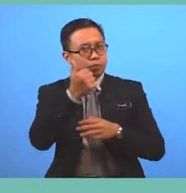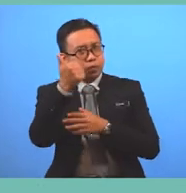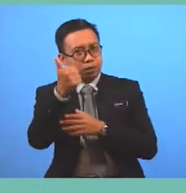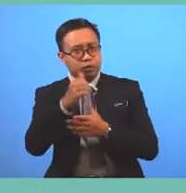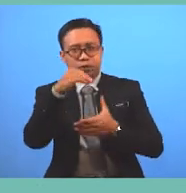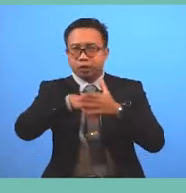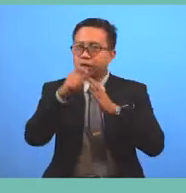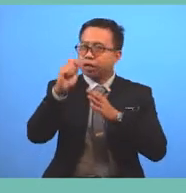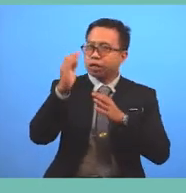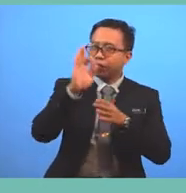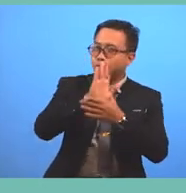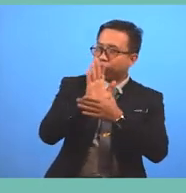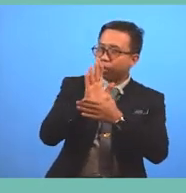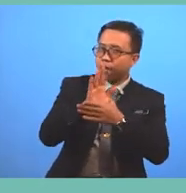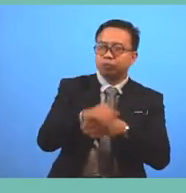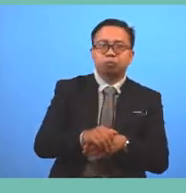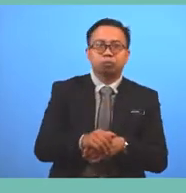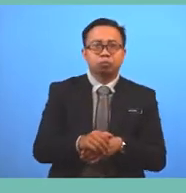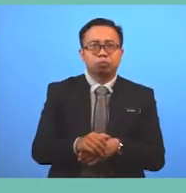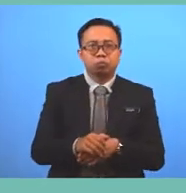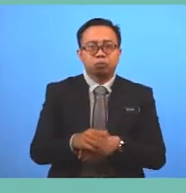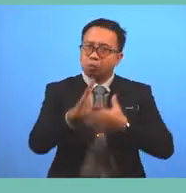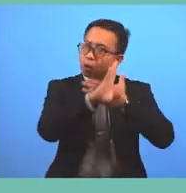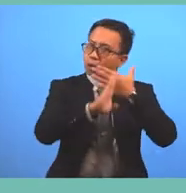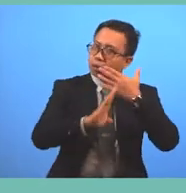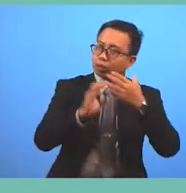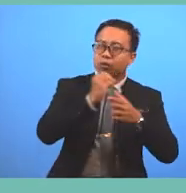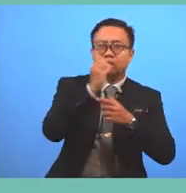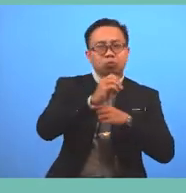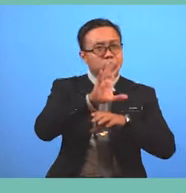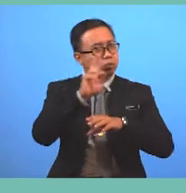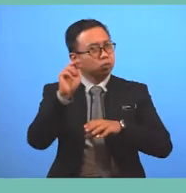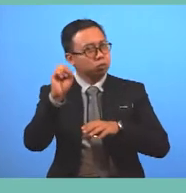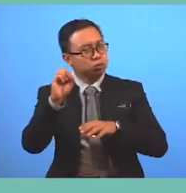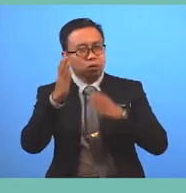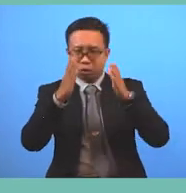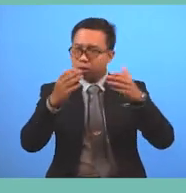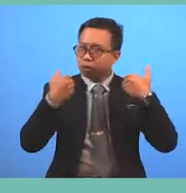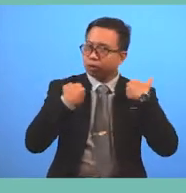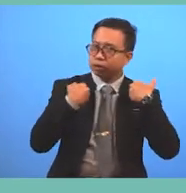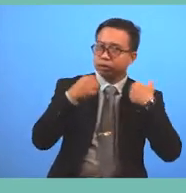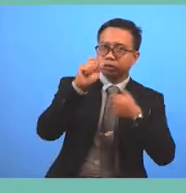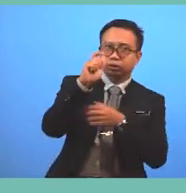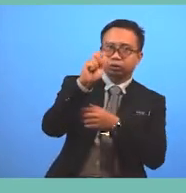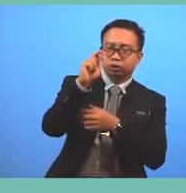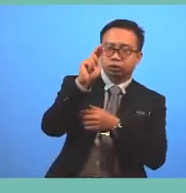film That is dangerous and usually needs to be done By someone's skill Stuntman